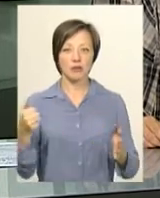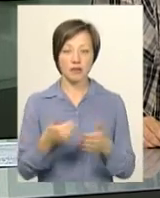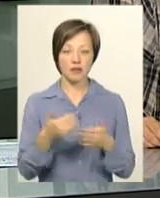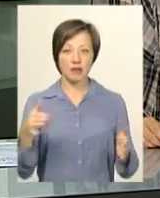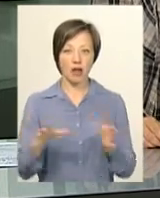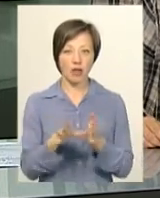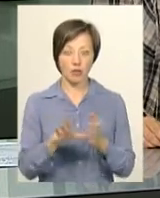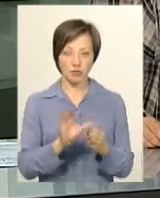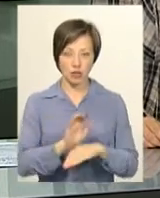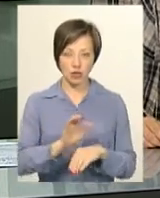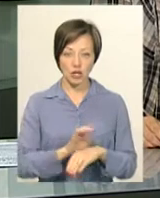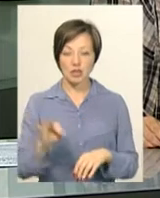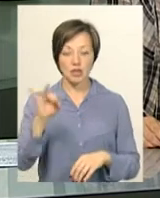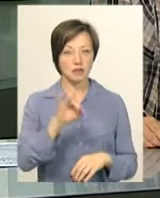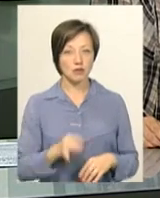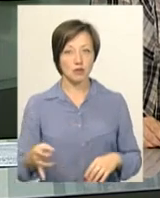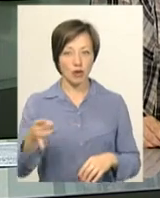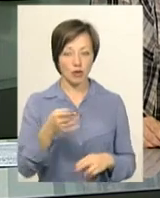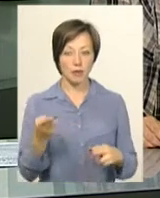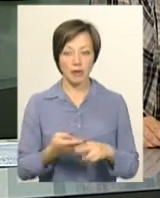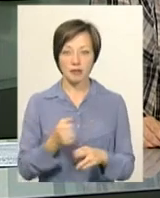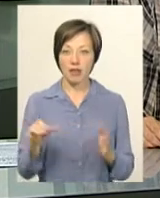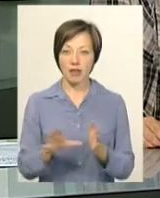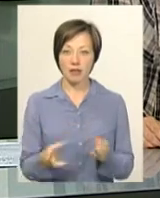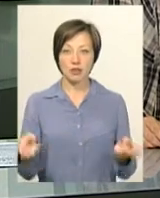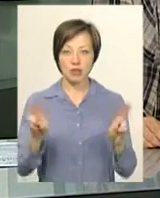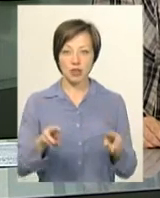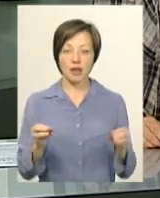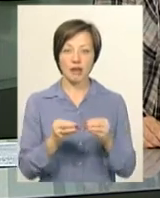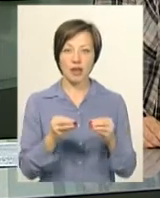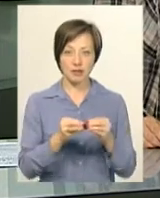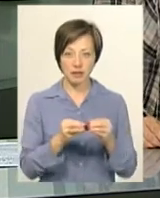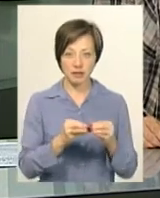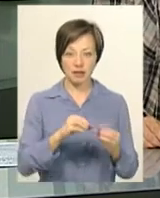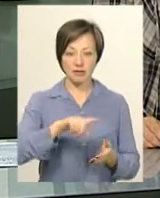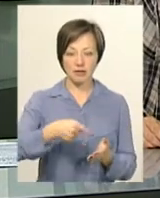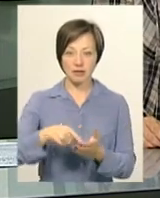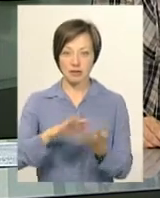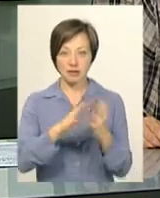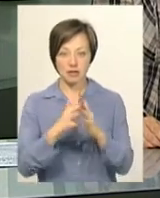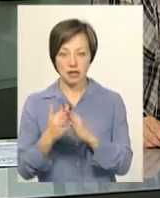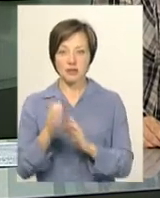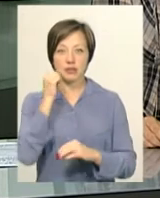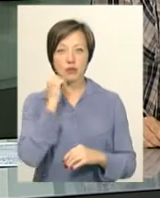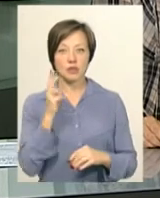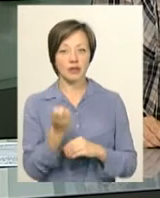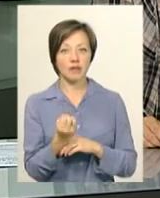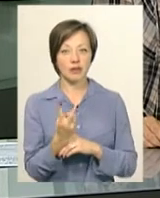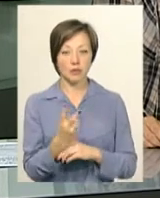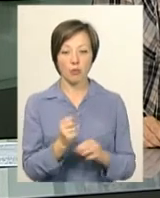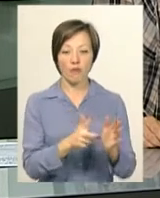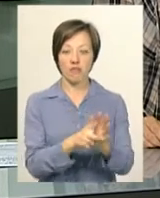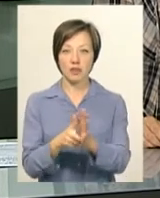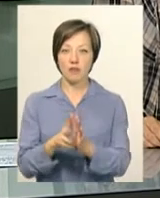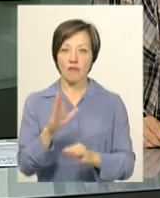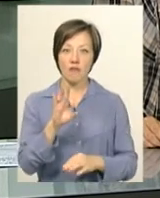енергопостачання. В Ізяславському районі без електрики залишилися 10 населених пунктів, у Старокостянтинівському – 12, по 8